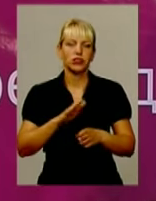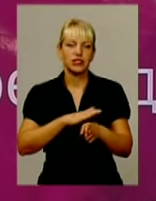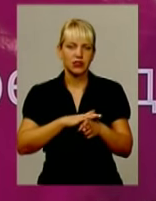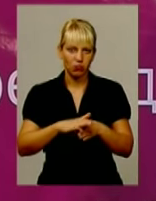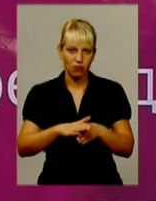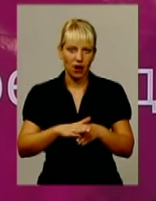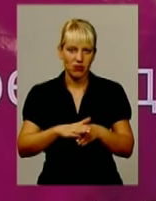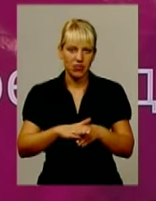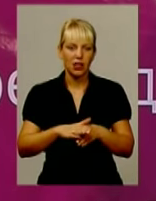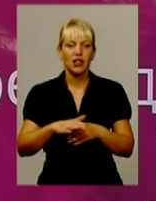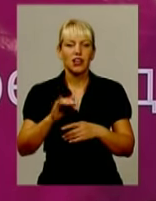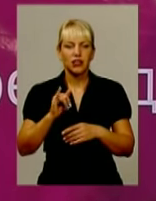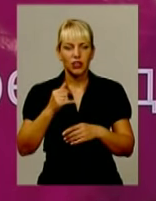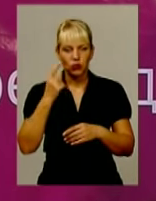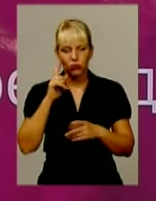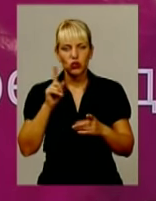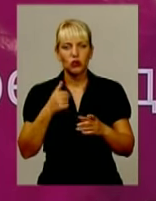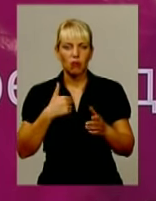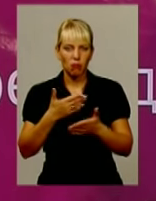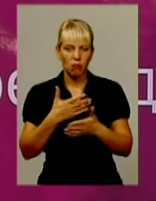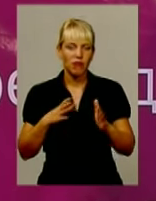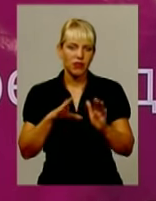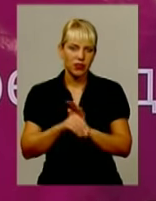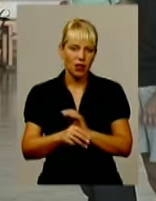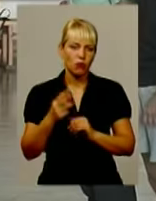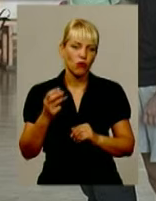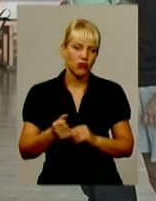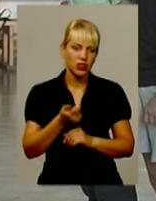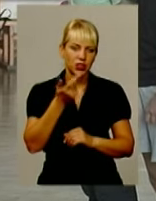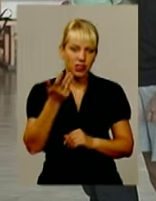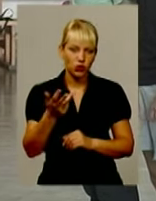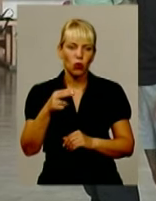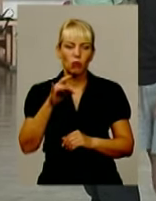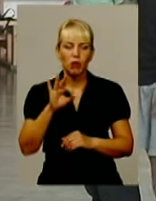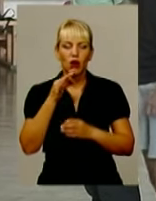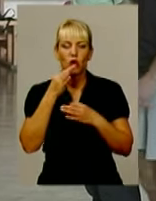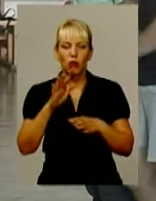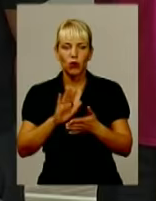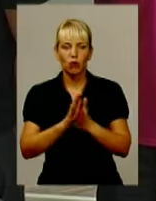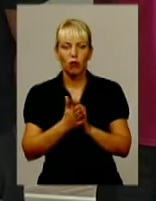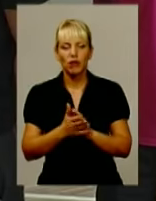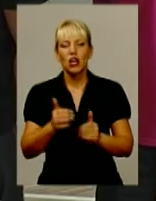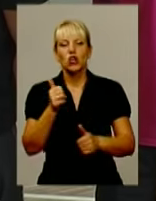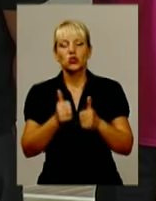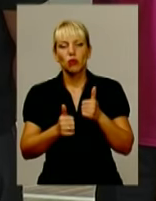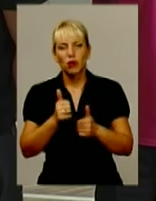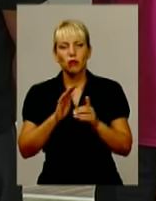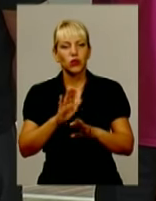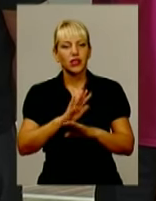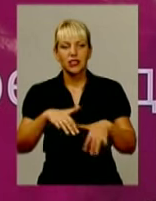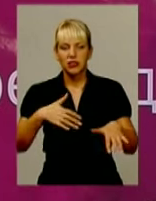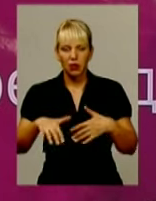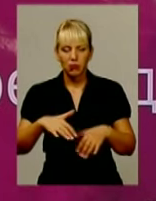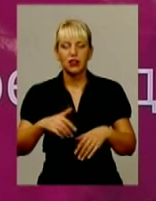що ми всерівно в трійку війдемо при будь-яких умовах. І хоча суперники будуть не слабкі, лідери розраховують на